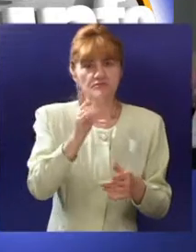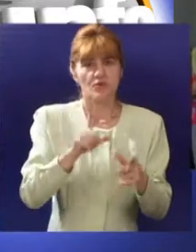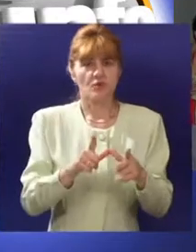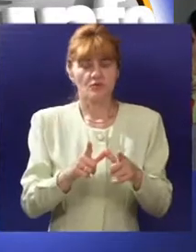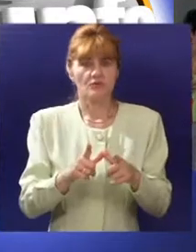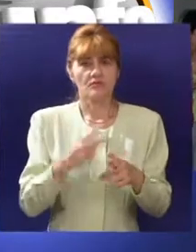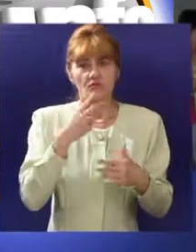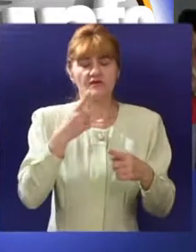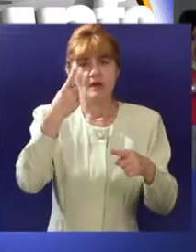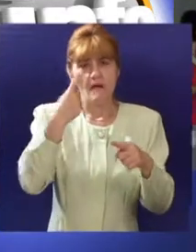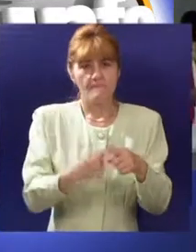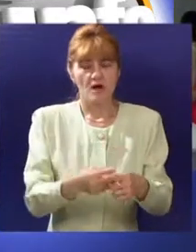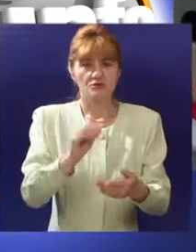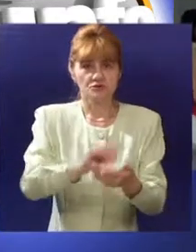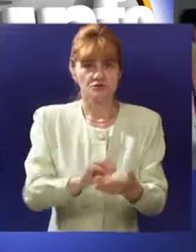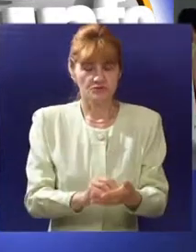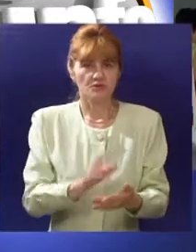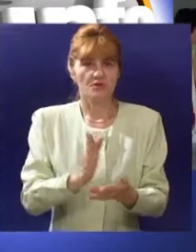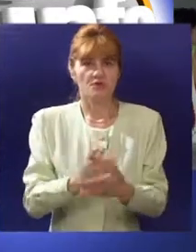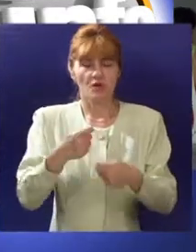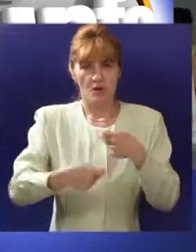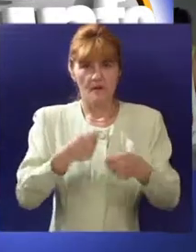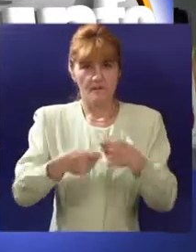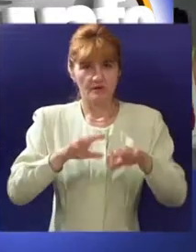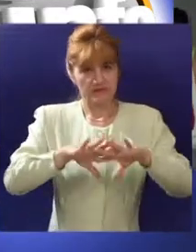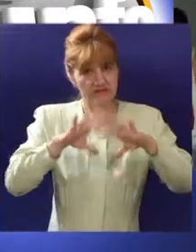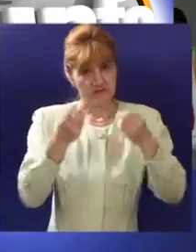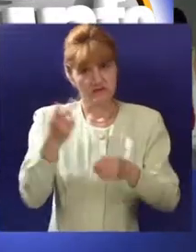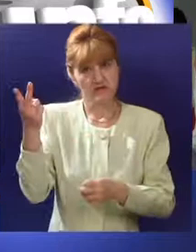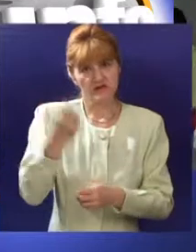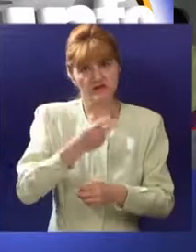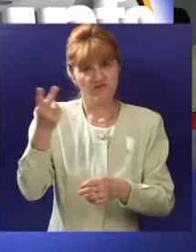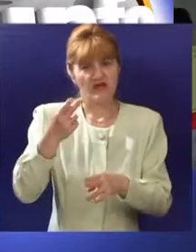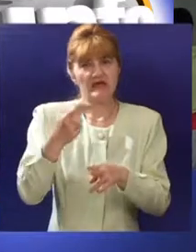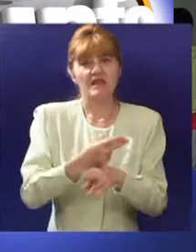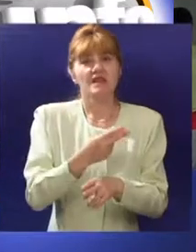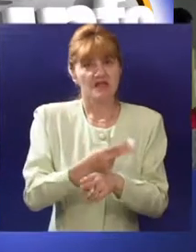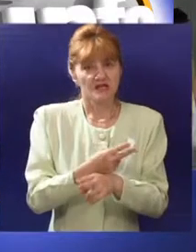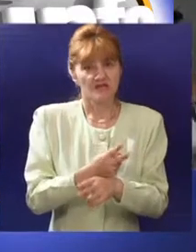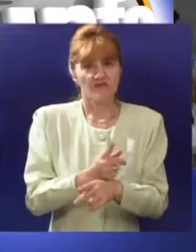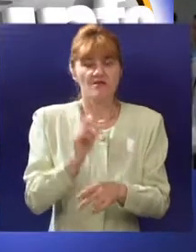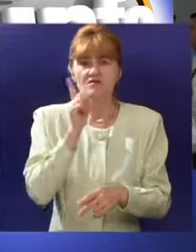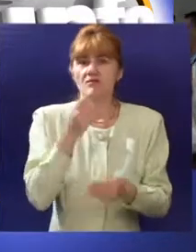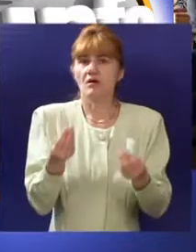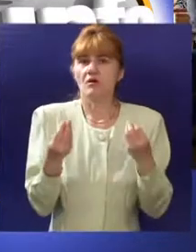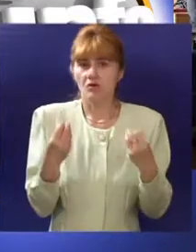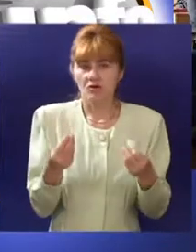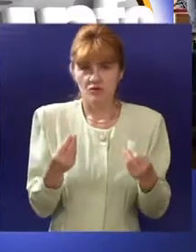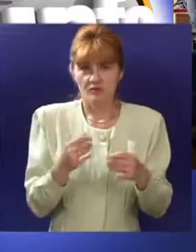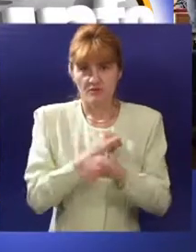közeljövőben már konkrét vállalkozi kapcsolatok is létrejöhetnek Minket Ország Nagyon eksport